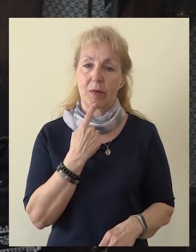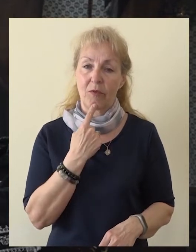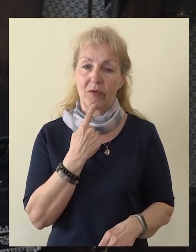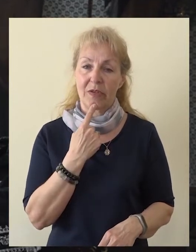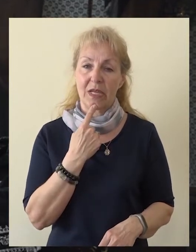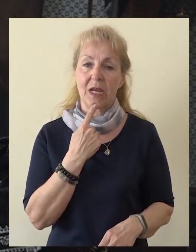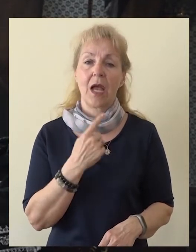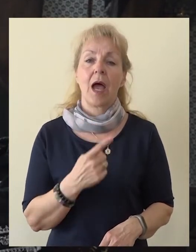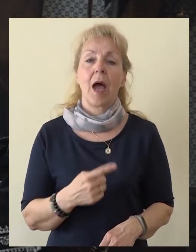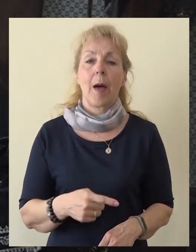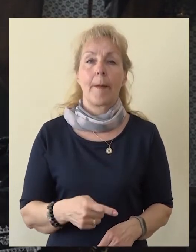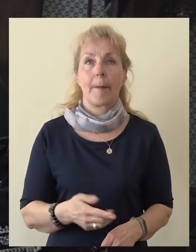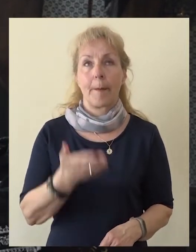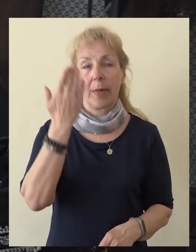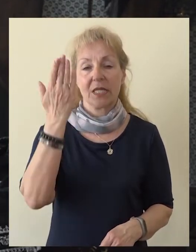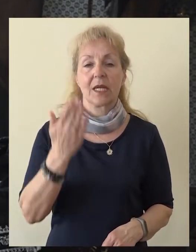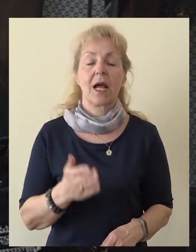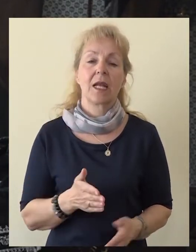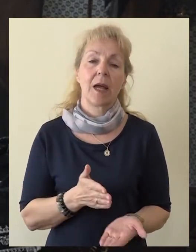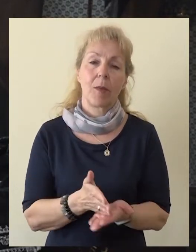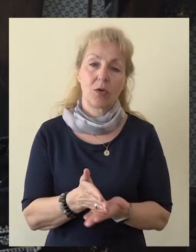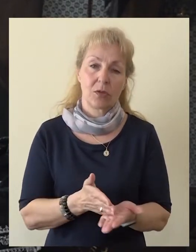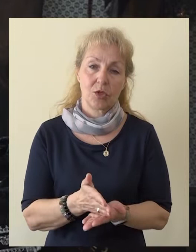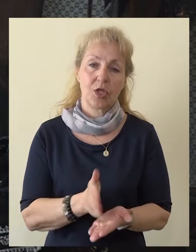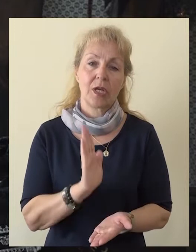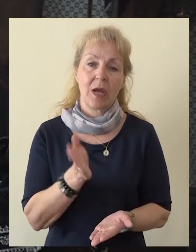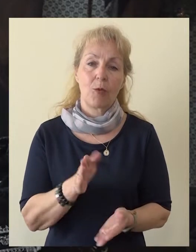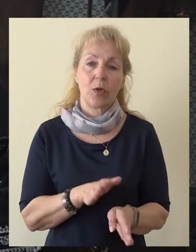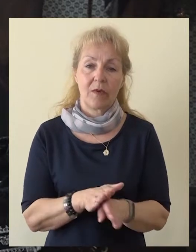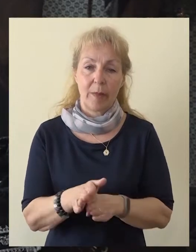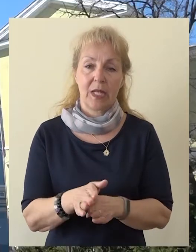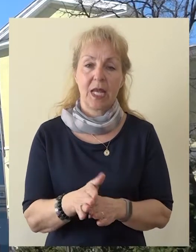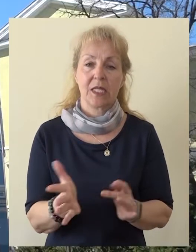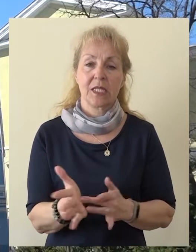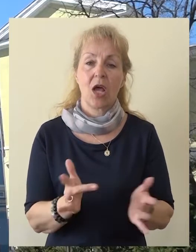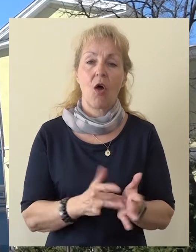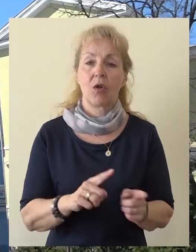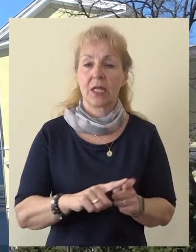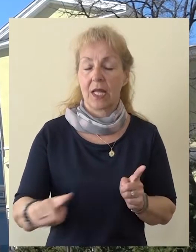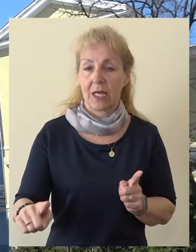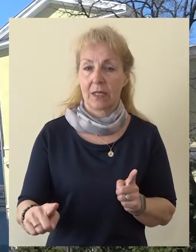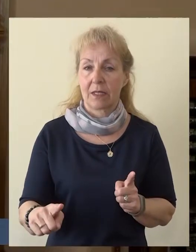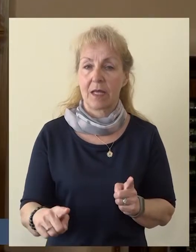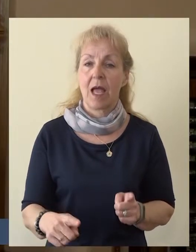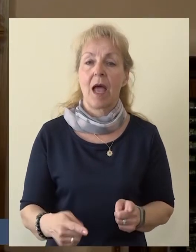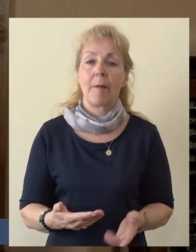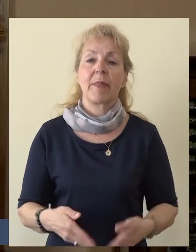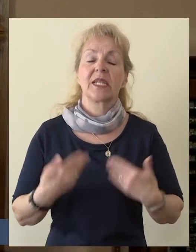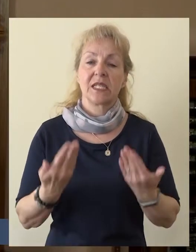Тому час карантину, пасхальні богослужіння будуть звершуватися онлайн-режими. Призываю наших віручих